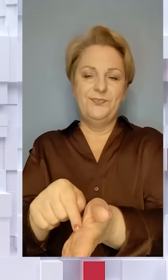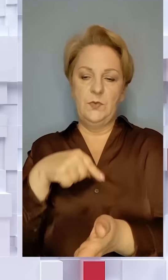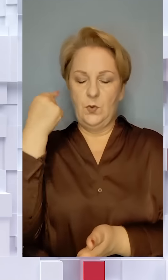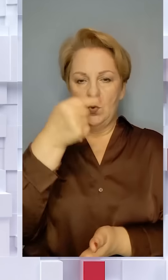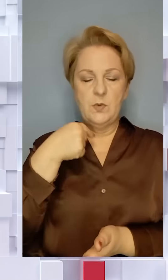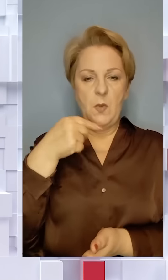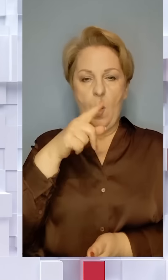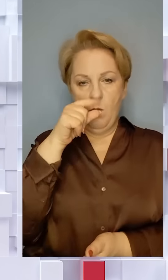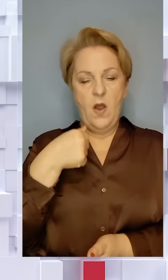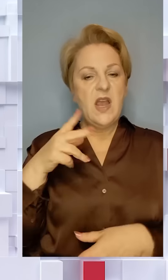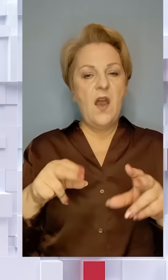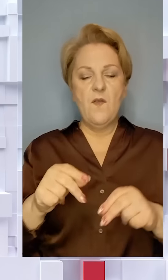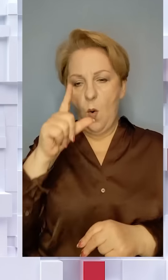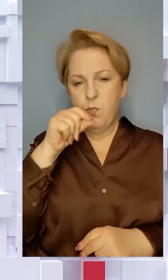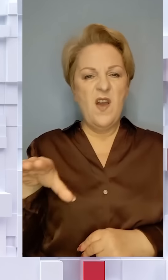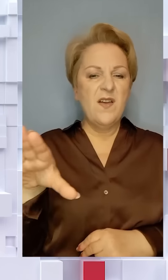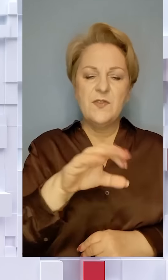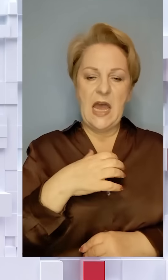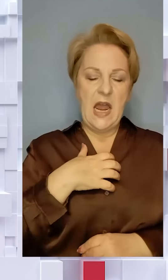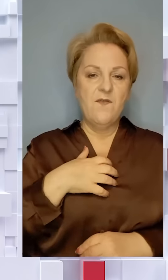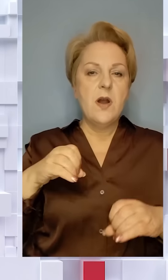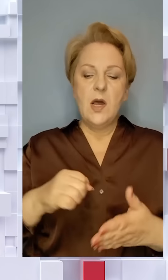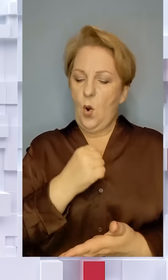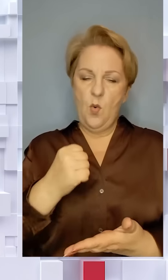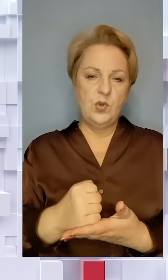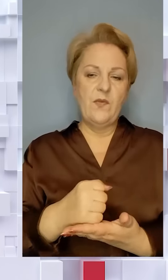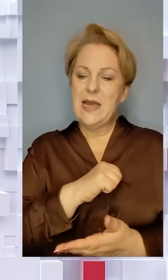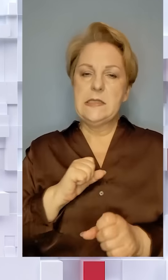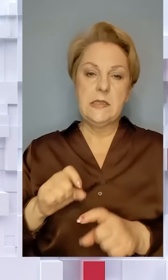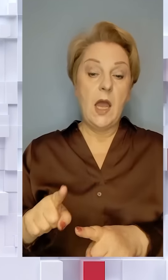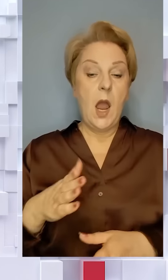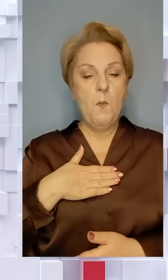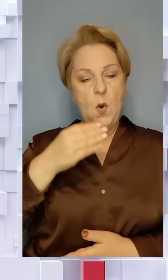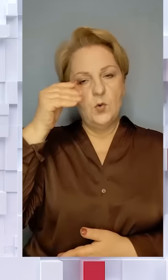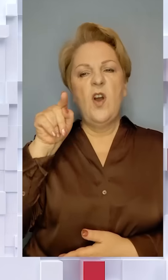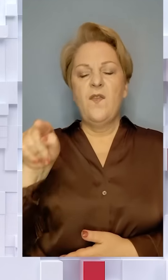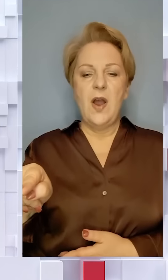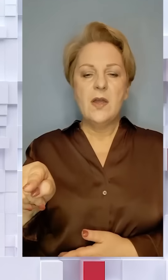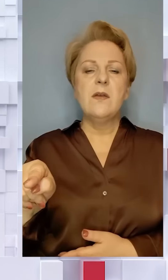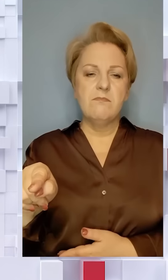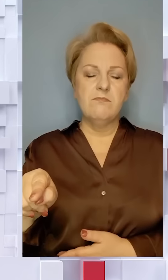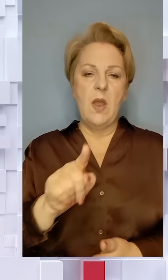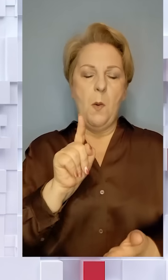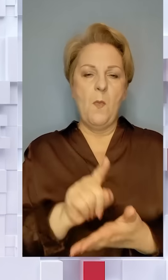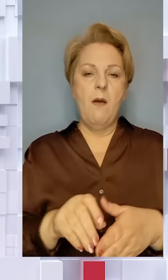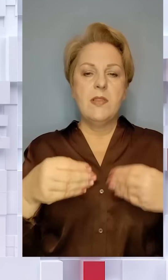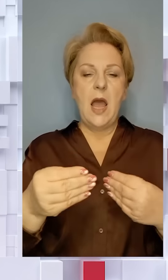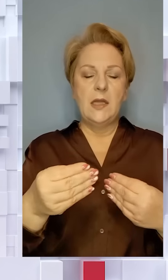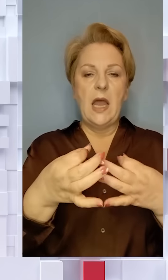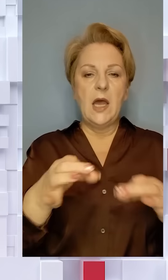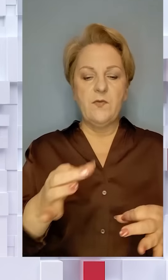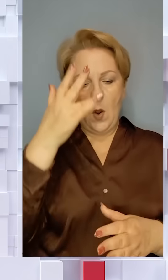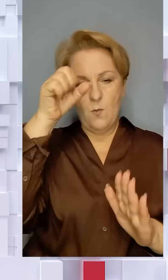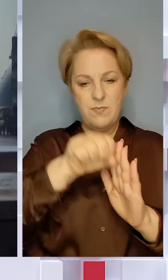на Путіна. Я вважаю, що Путін всі найважливіші рішення ухвалює самотужки, тож, на мою думку, він щонайменше мав дати дозвіл на замах на